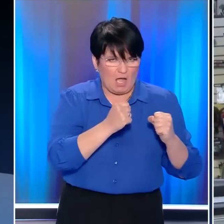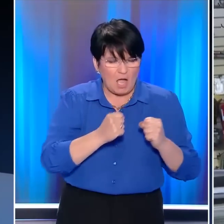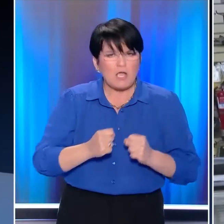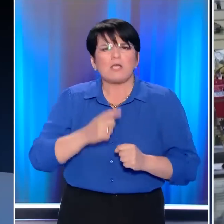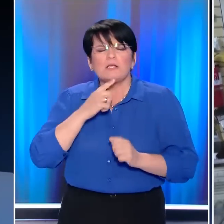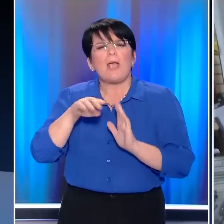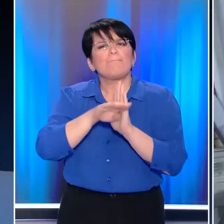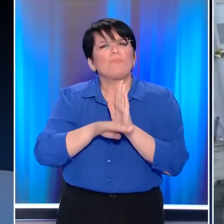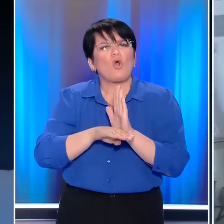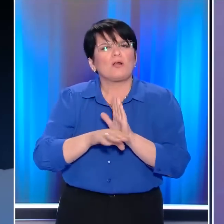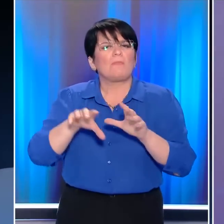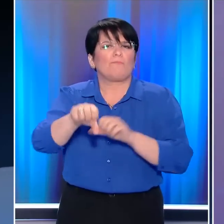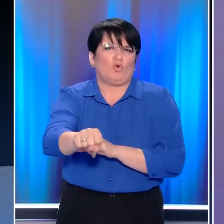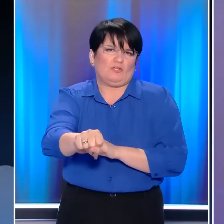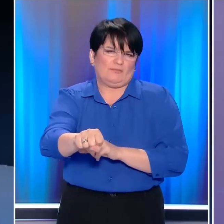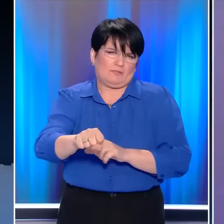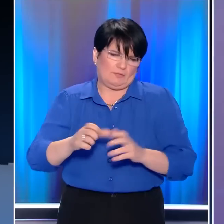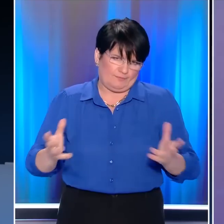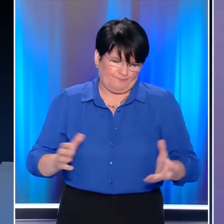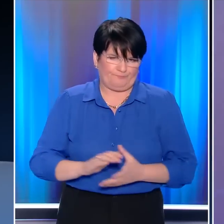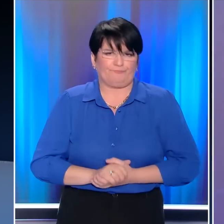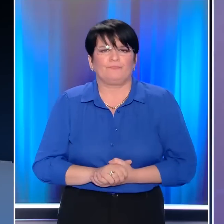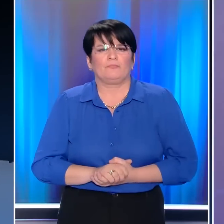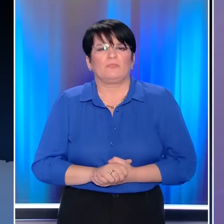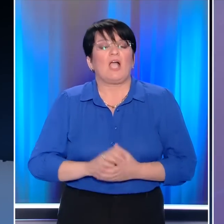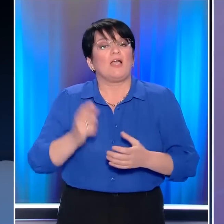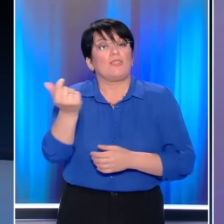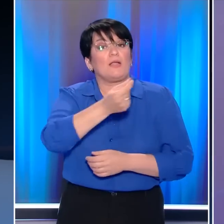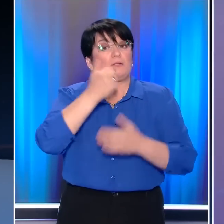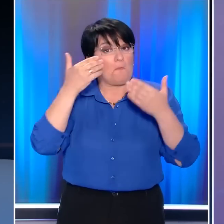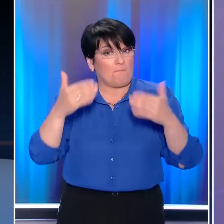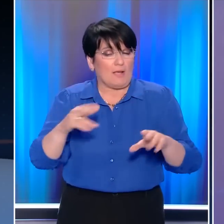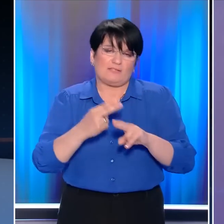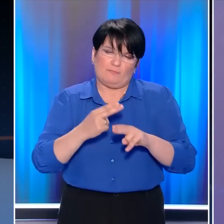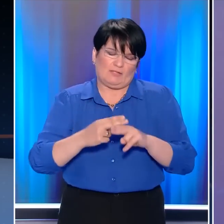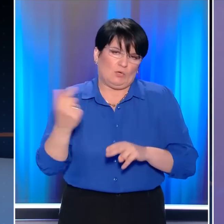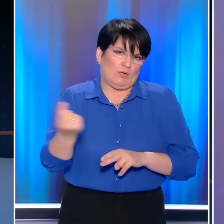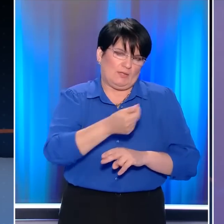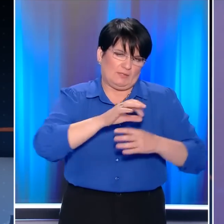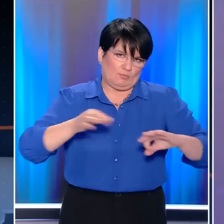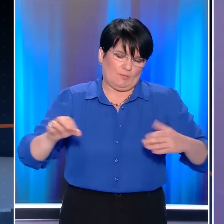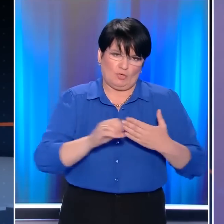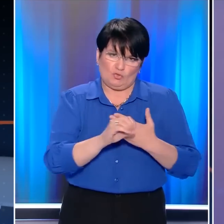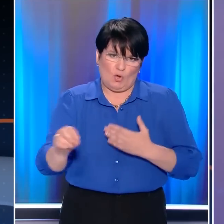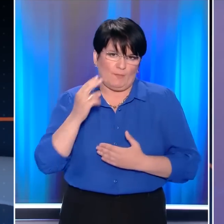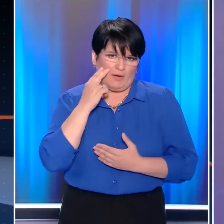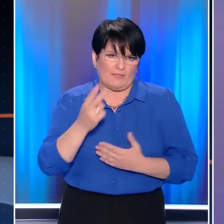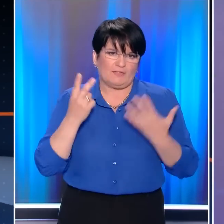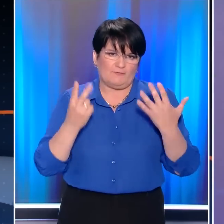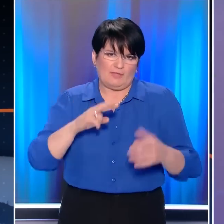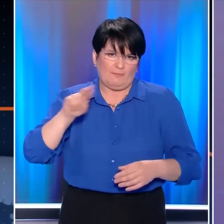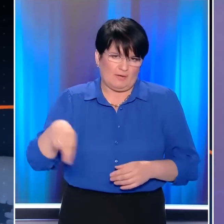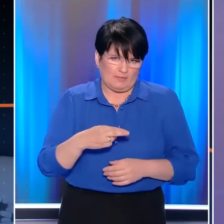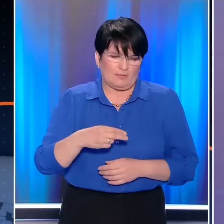προγράμματα πρόληψης κρίσεων. Και στο σημείο αυτό το δελτίο μας ολοκληρώθηκε. Όλη η επικαιρότητα αναλυτικά στο κεντρικό δελτίο